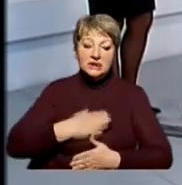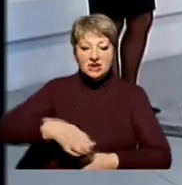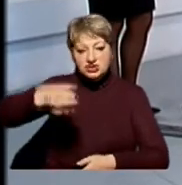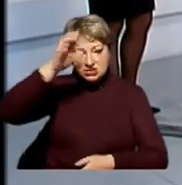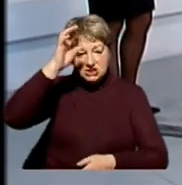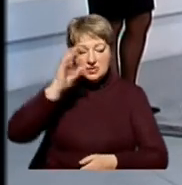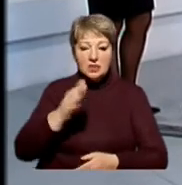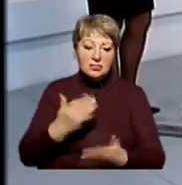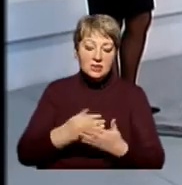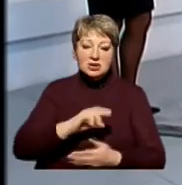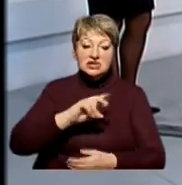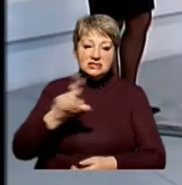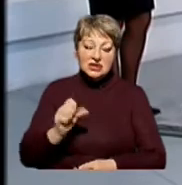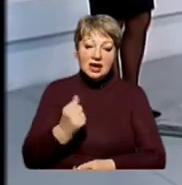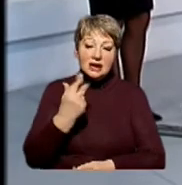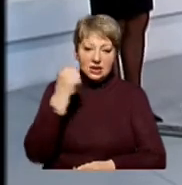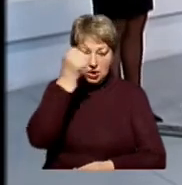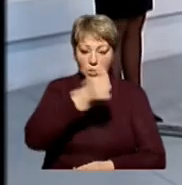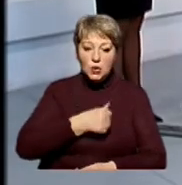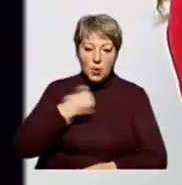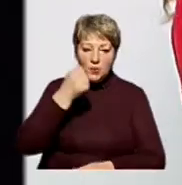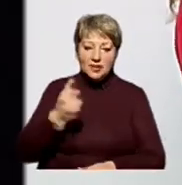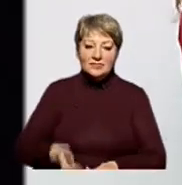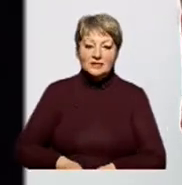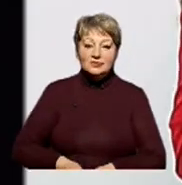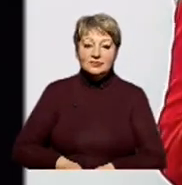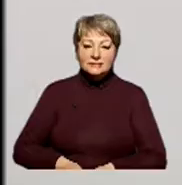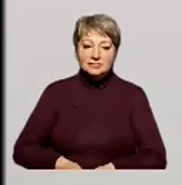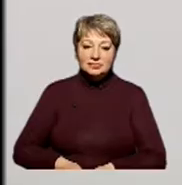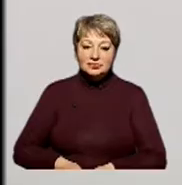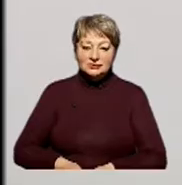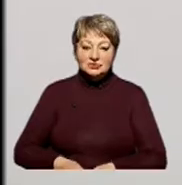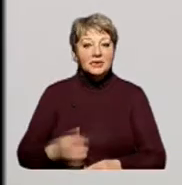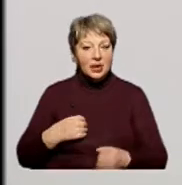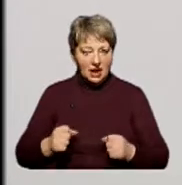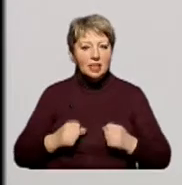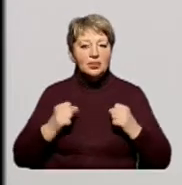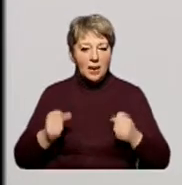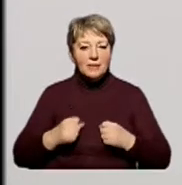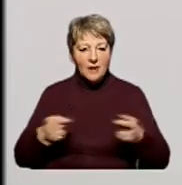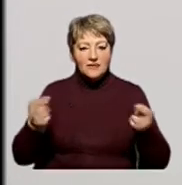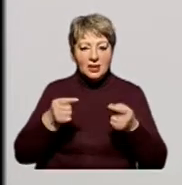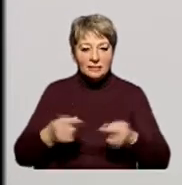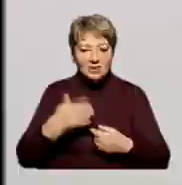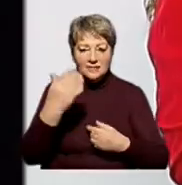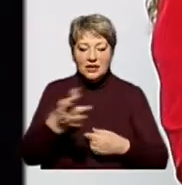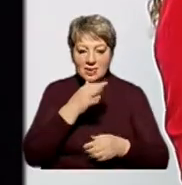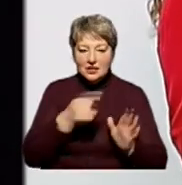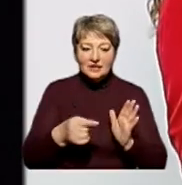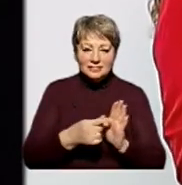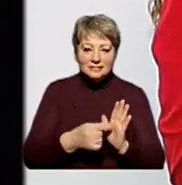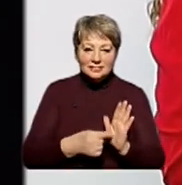держава вже буквально за кілька років. І ви знову вклалися в час. Я намагаюся відповідати вашим стандартам.